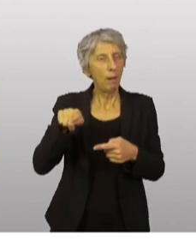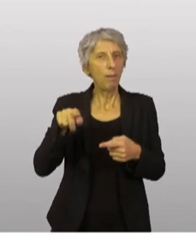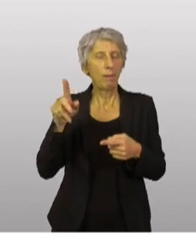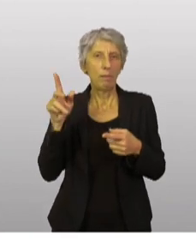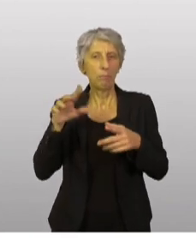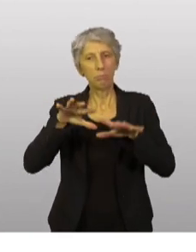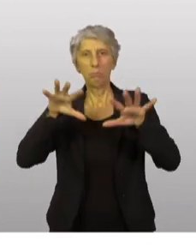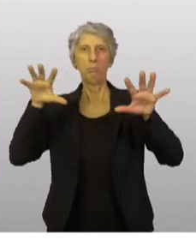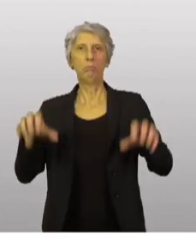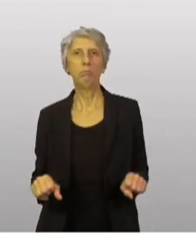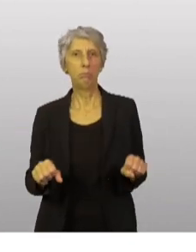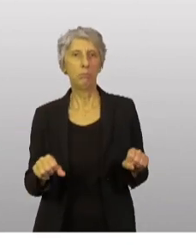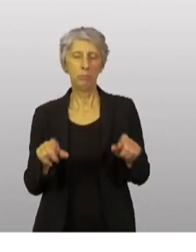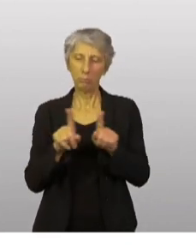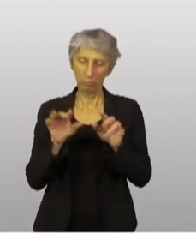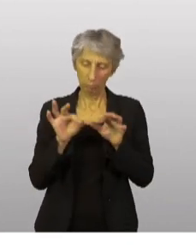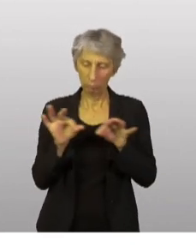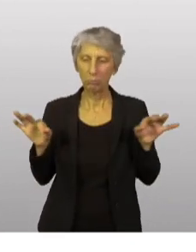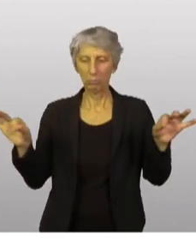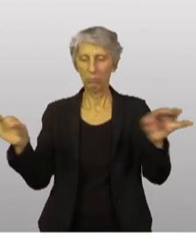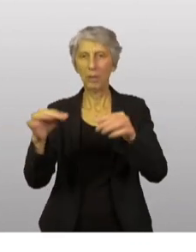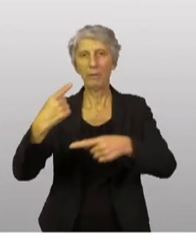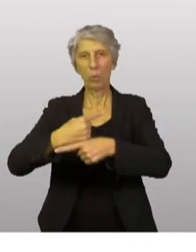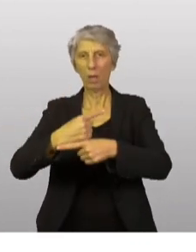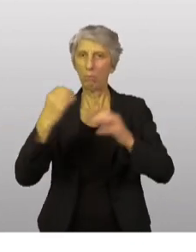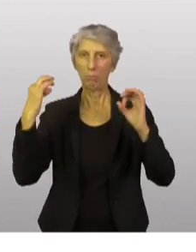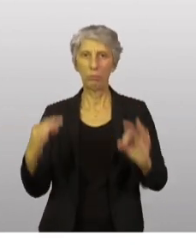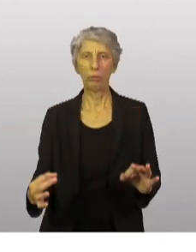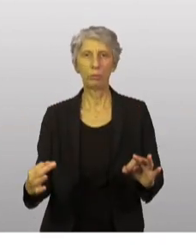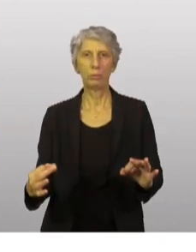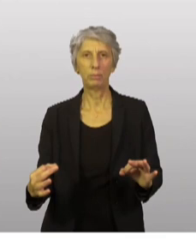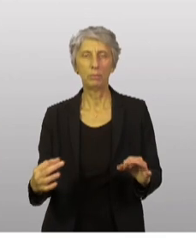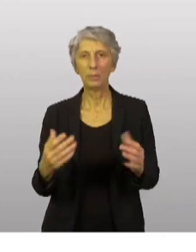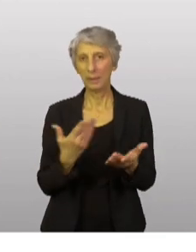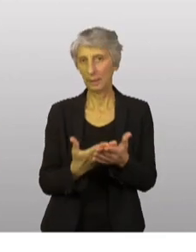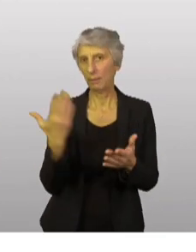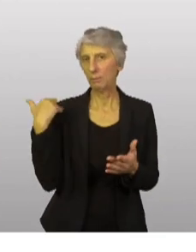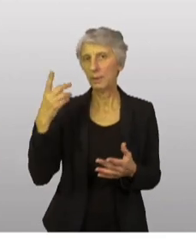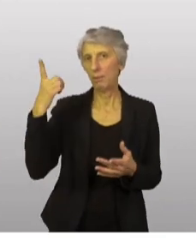souveraineté et son intégrité territoriale. Voilà ce que nous avons rappelé dimanche.